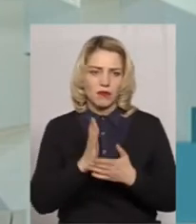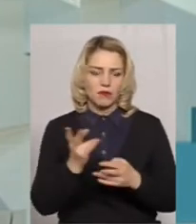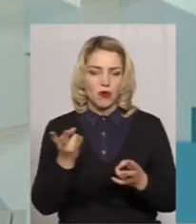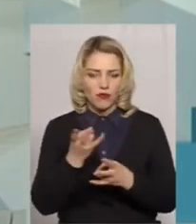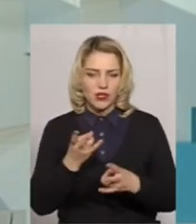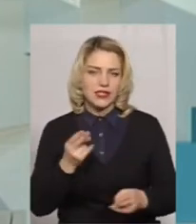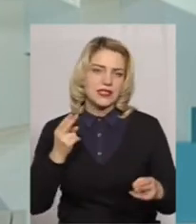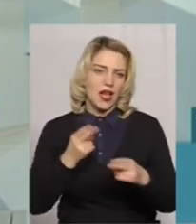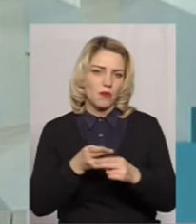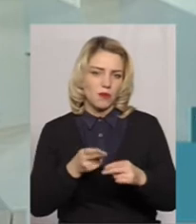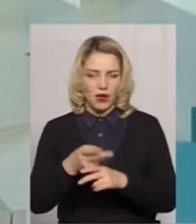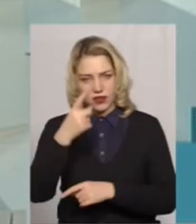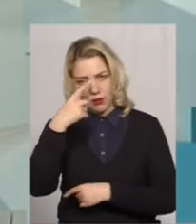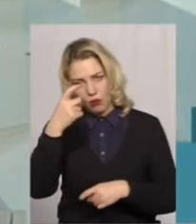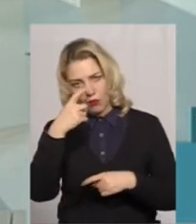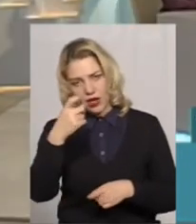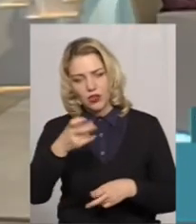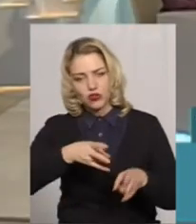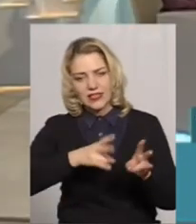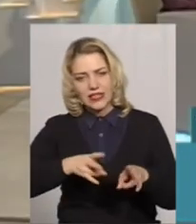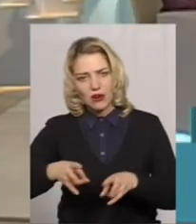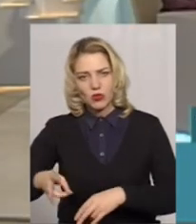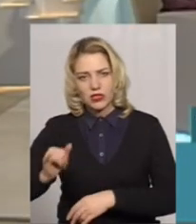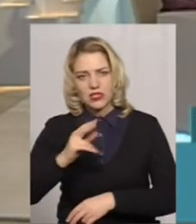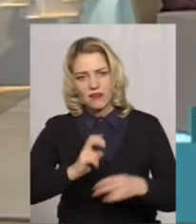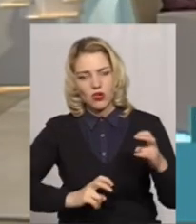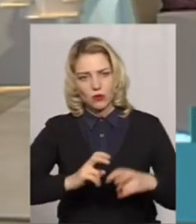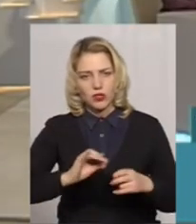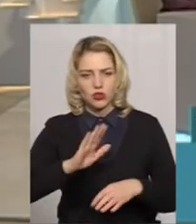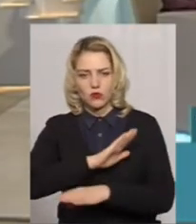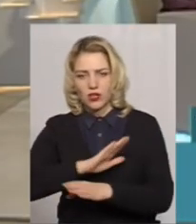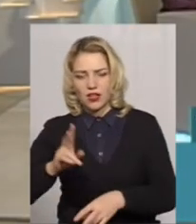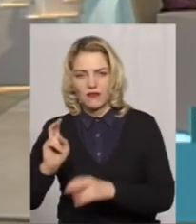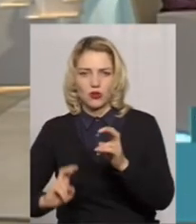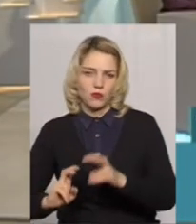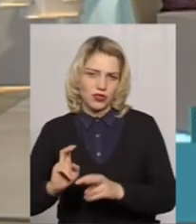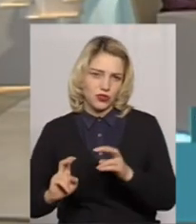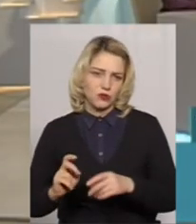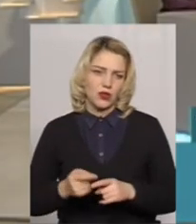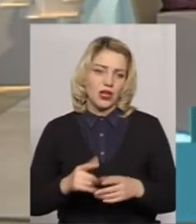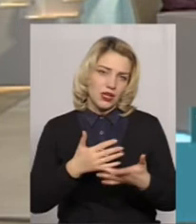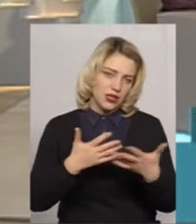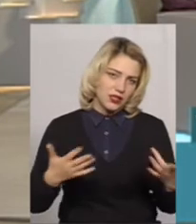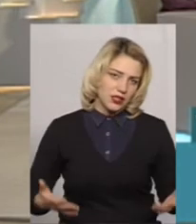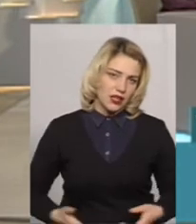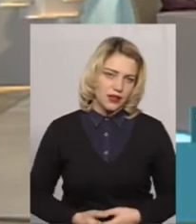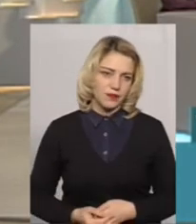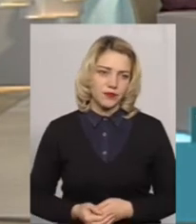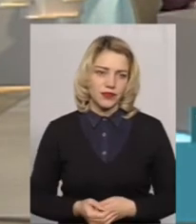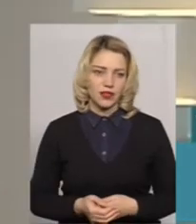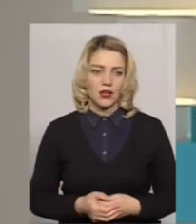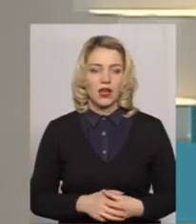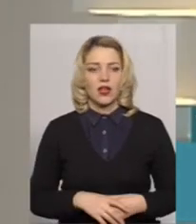запобігати, попереджувати травматизму виробничому, так і невиробничому, ну і так далі. Можливо, навіть